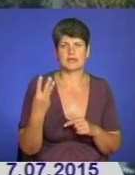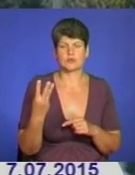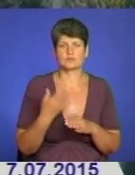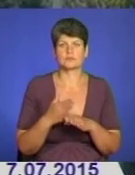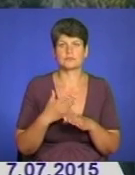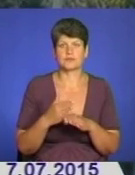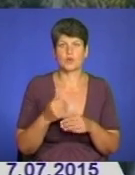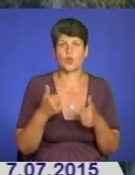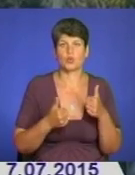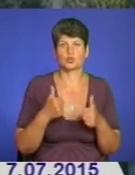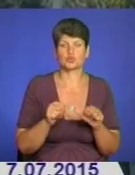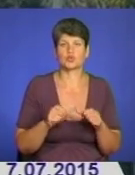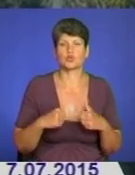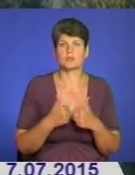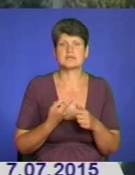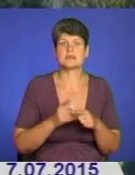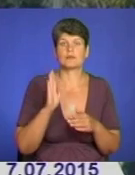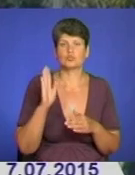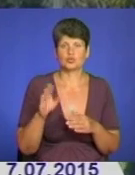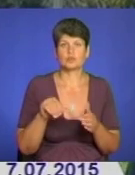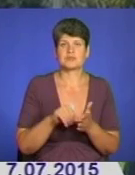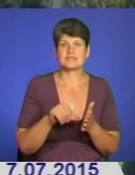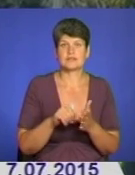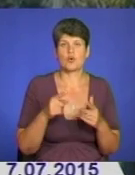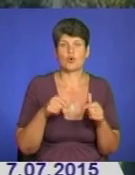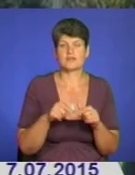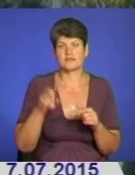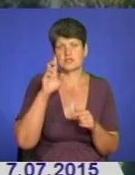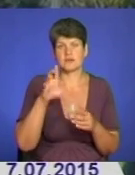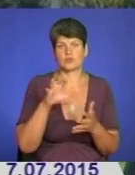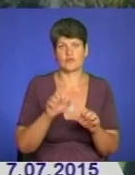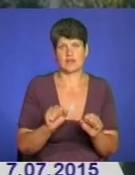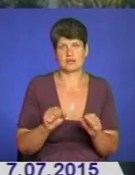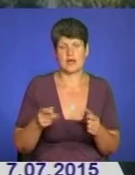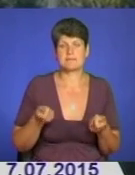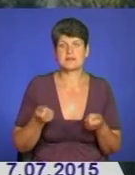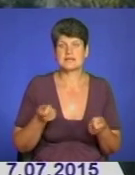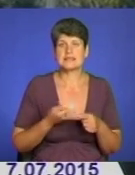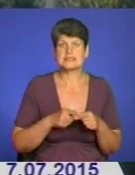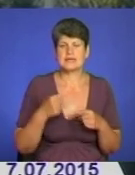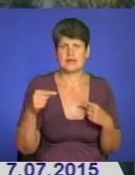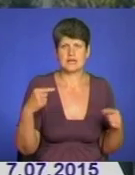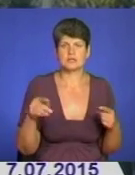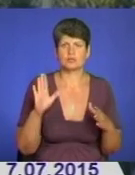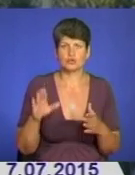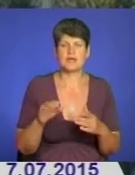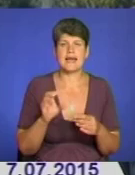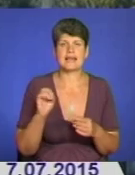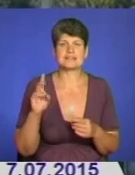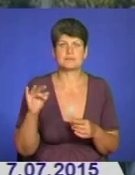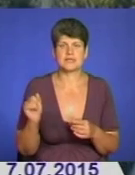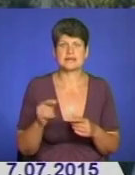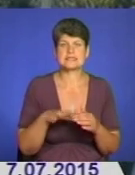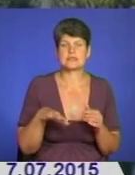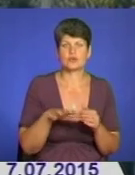конкурсу Тернопільської області – це будуть представники органів державної влади, адміністрації. Все решту – будуть представники експертних середовищ,